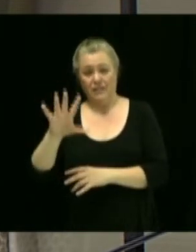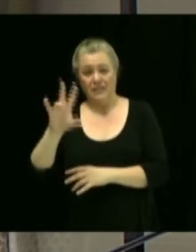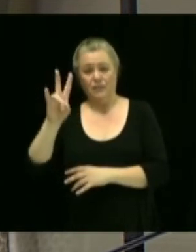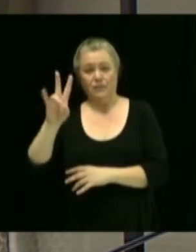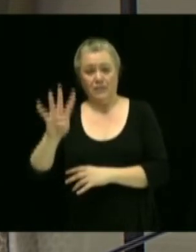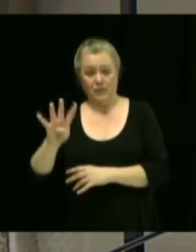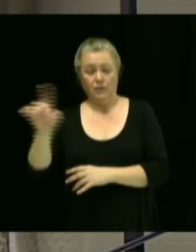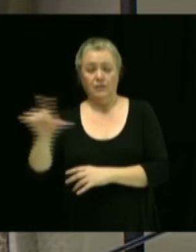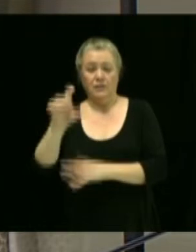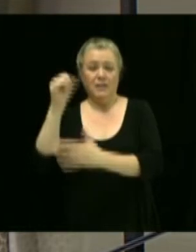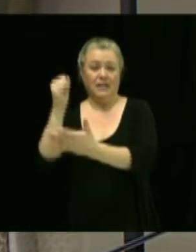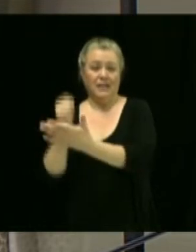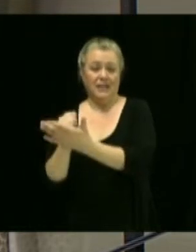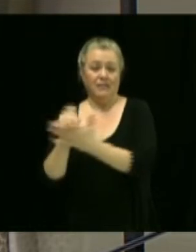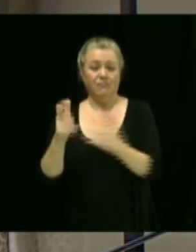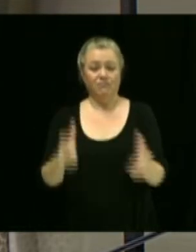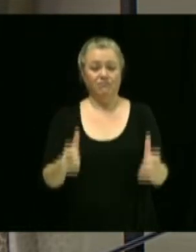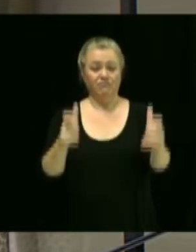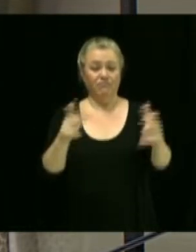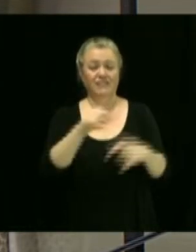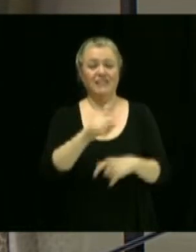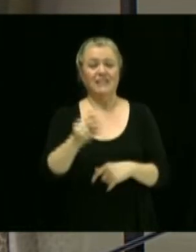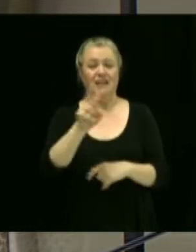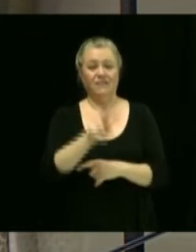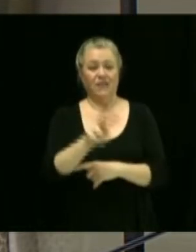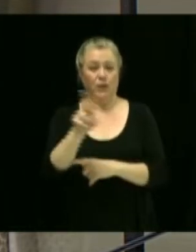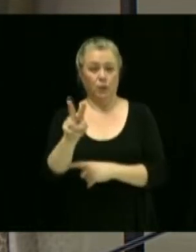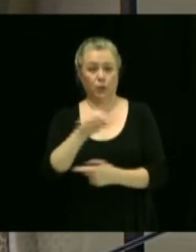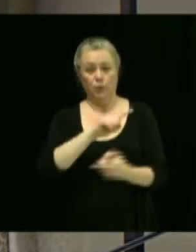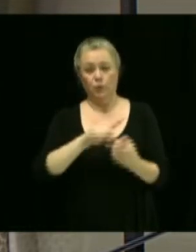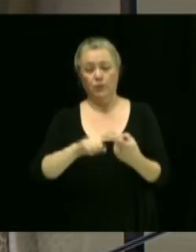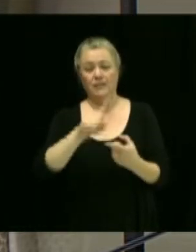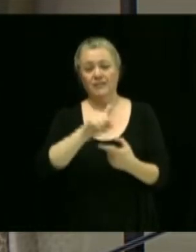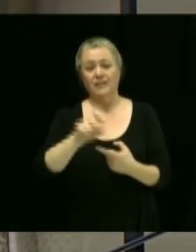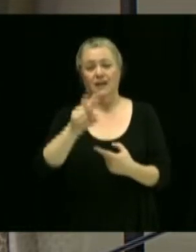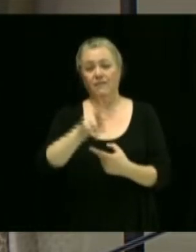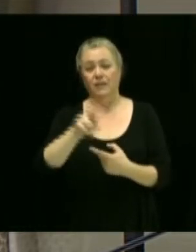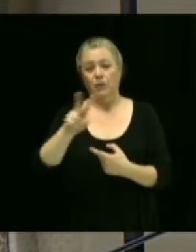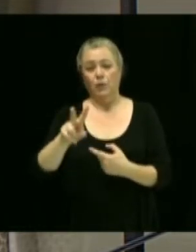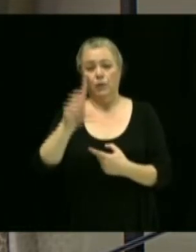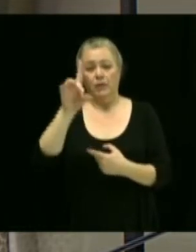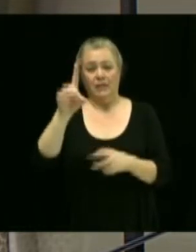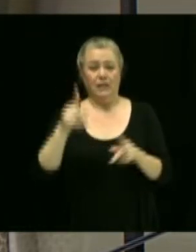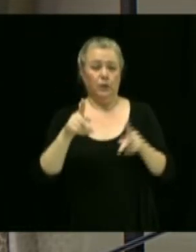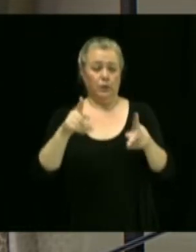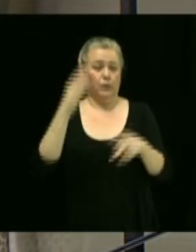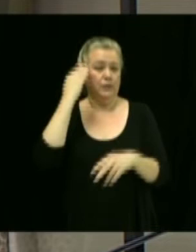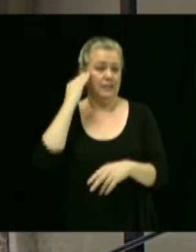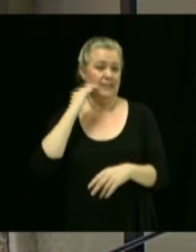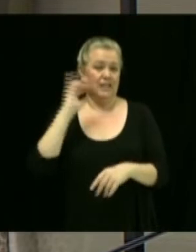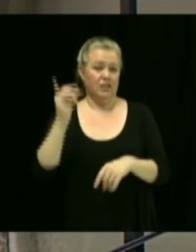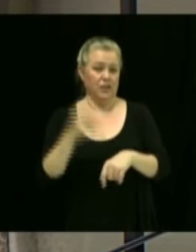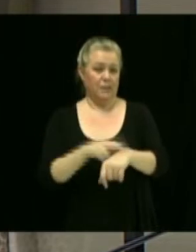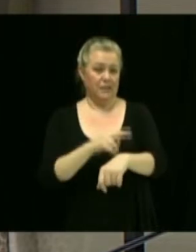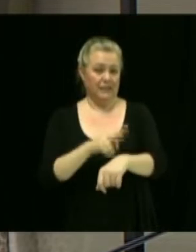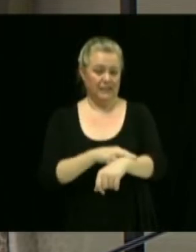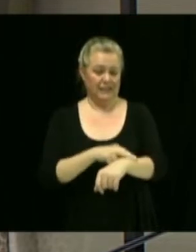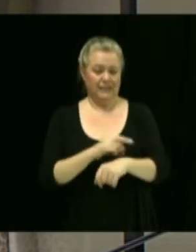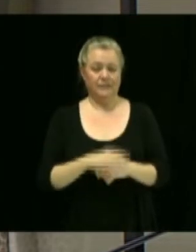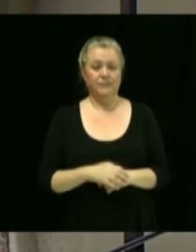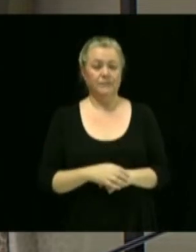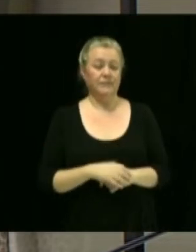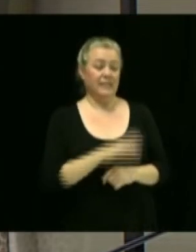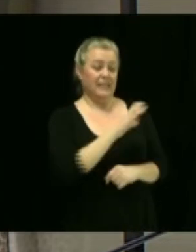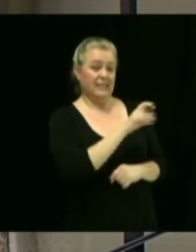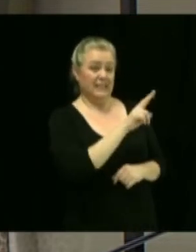Inc. pour l'immeuble du 122 à 122D rue Saint-Jean-Baptiste. Alors, les résolutions du CCU auront